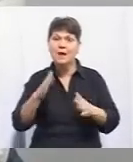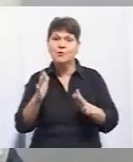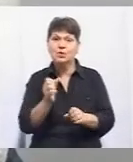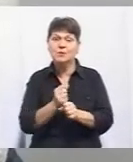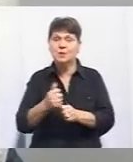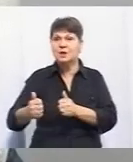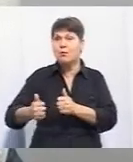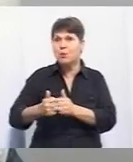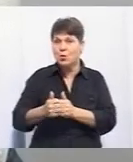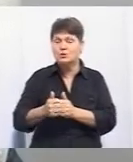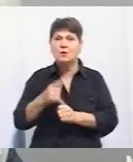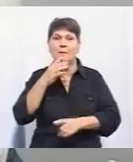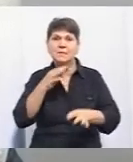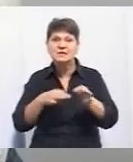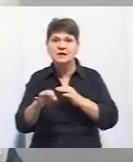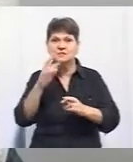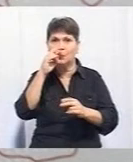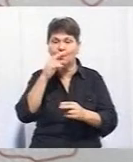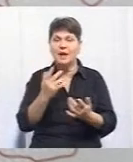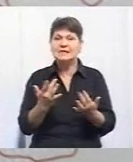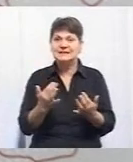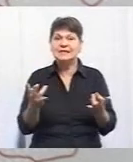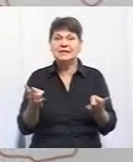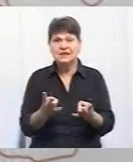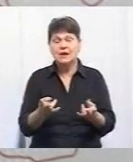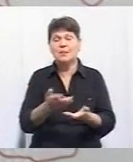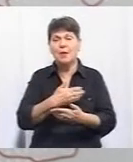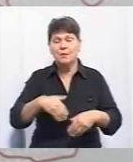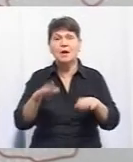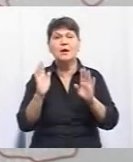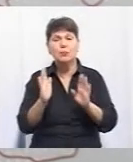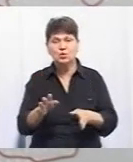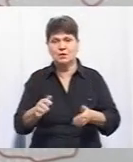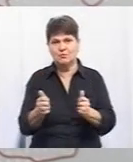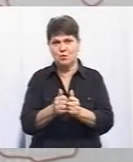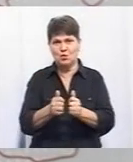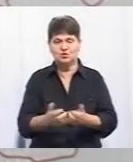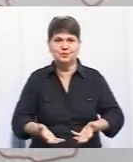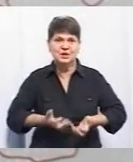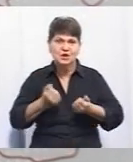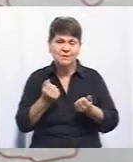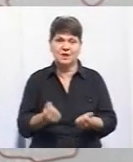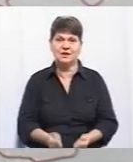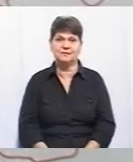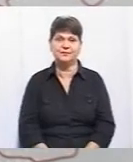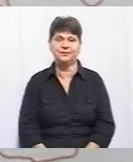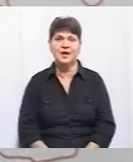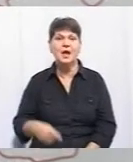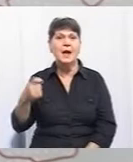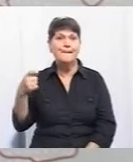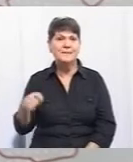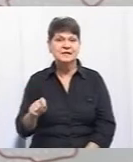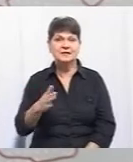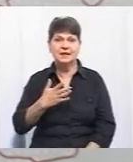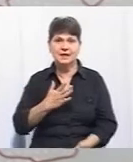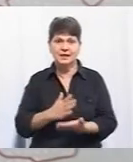або де вона діяла правильно. І, власне, стільки разів, скільки буде потрібно, людина може повертатися, і ми будемо поруч і підтримувати її на шляху. Резидентами нашими є